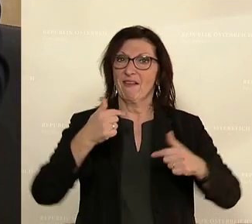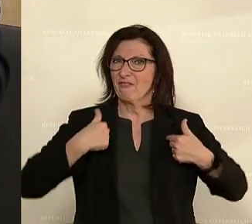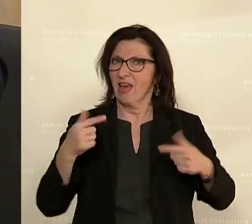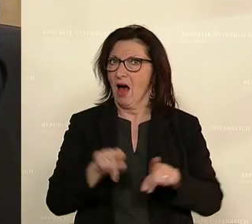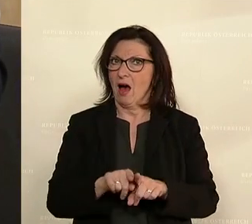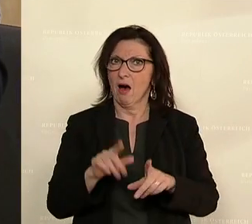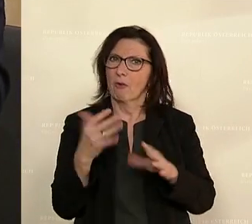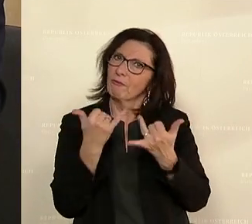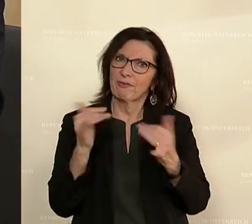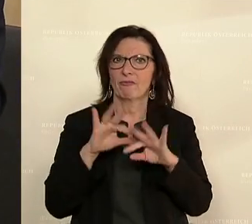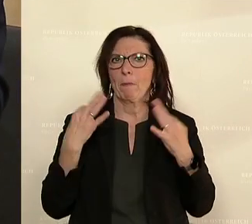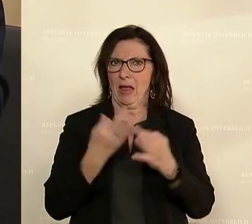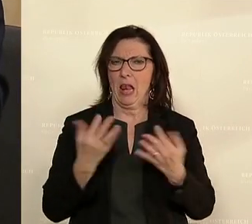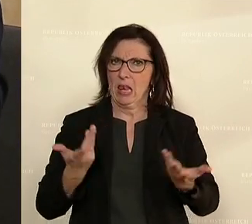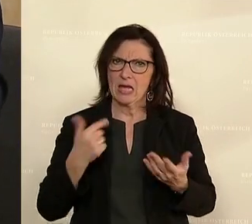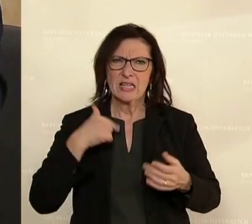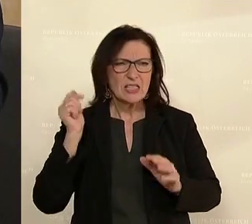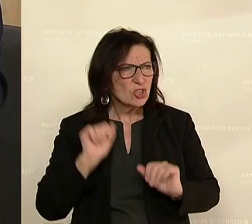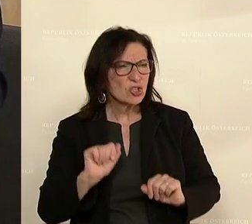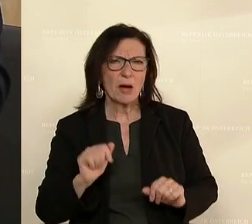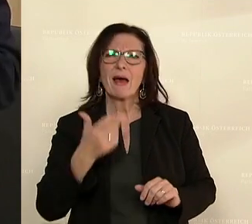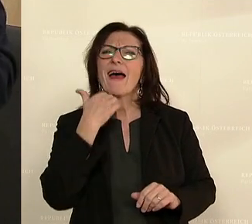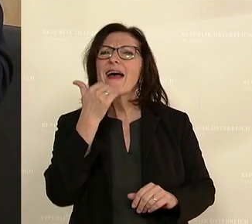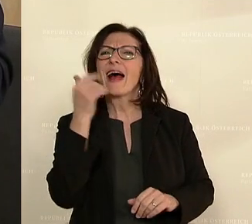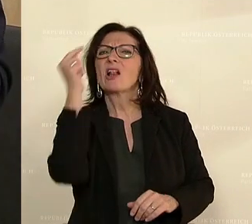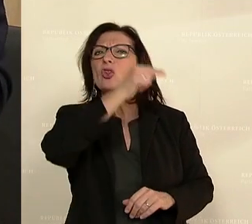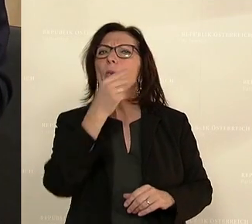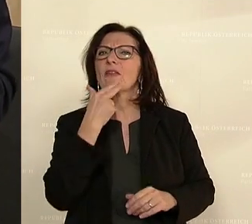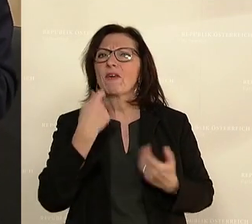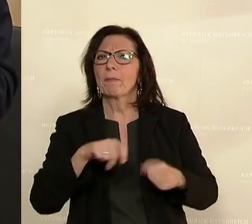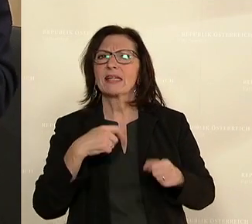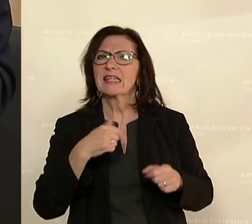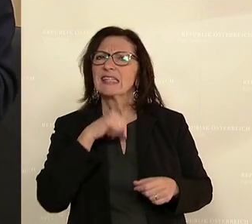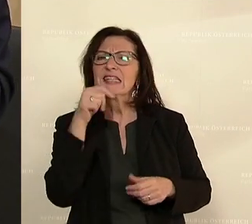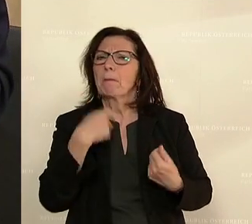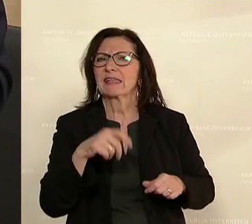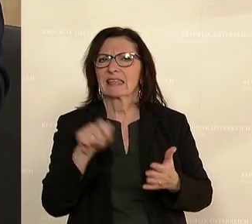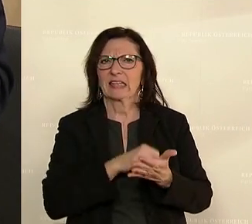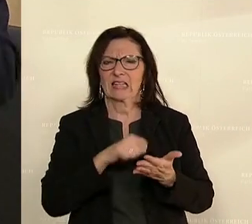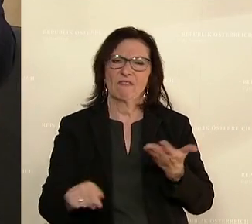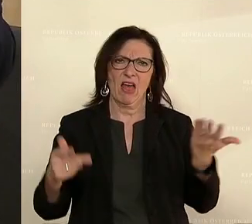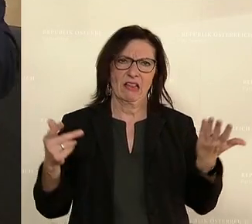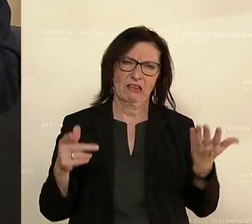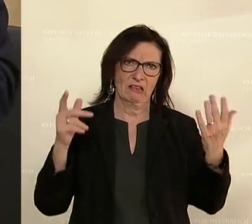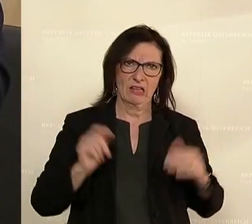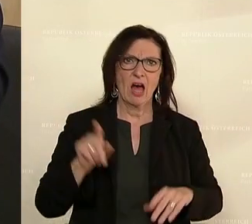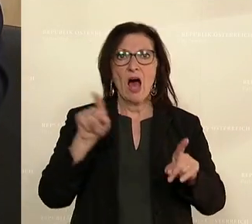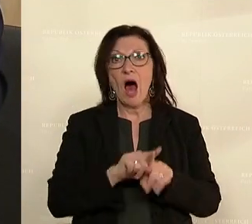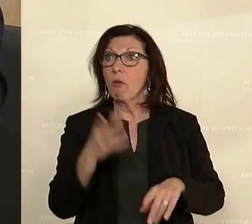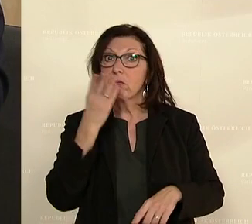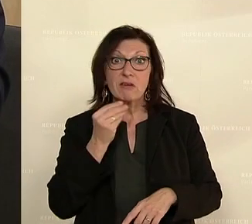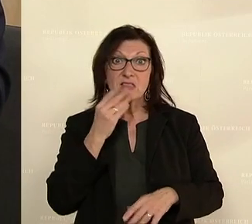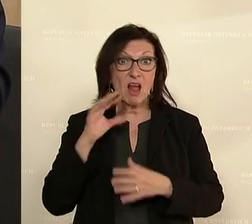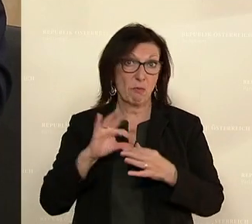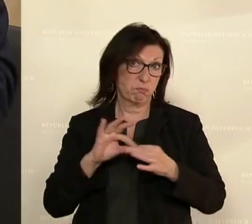immer wieder in diesem Haus gesagt. Und es ist mir dabei egal, wer Präsident dort ist. Das wähle ich nicht. Ich habe weder Netanyahu noch Bennett, sondern auch die israelischen Beziehungen